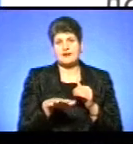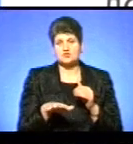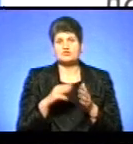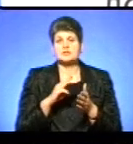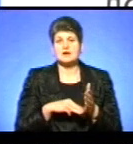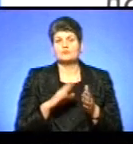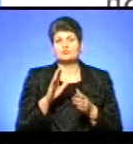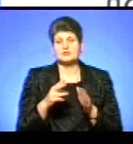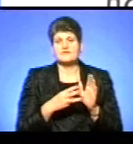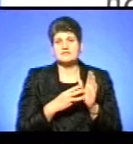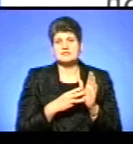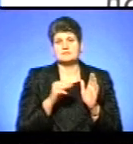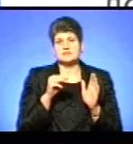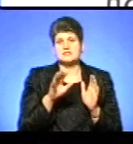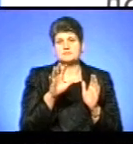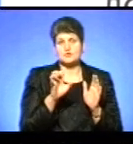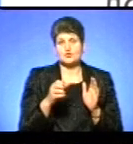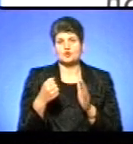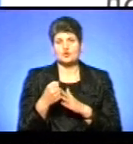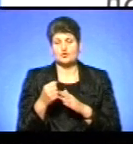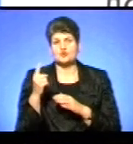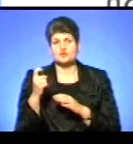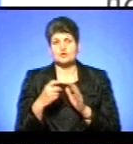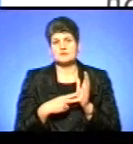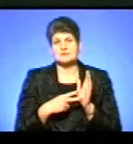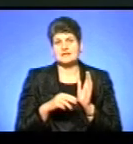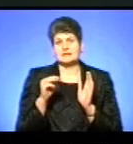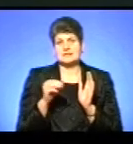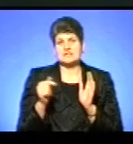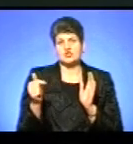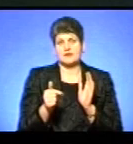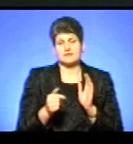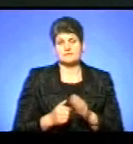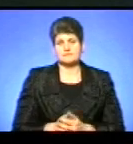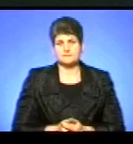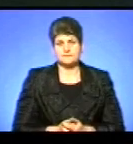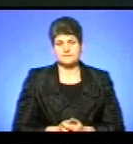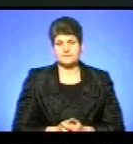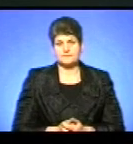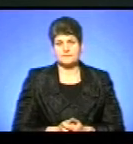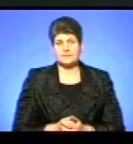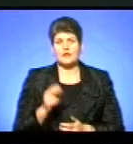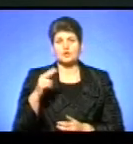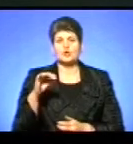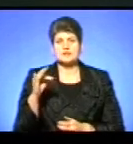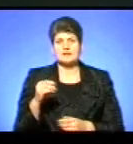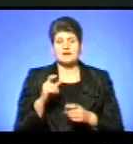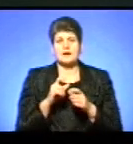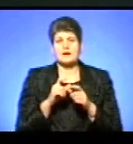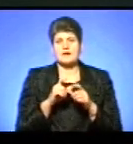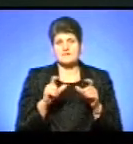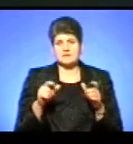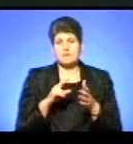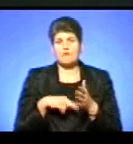становитиме від 8500 до 170 тисяч гривень. Доцент кафедри податків і фіскальної